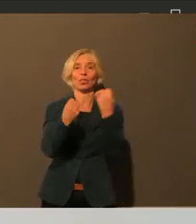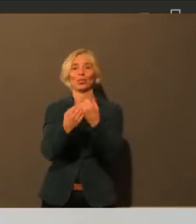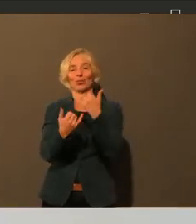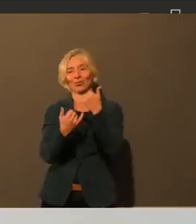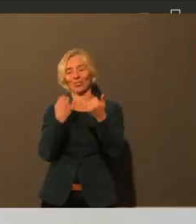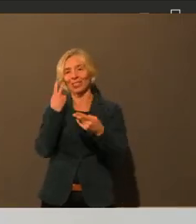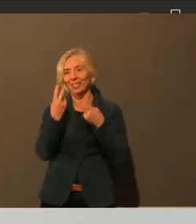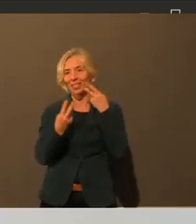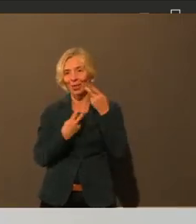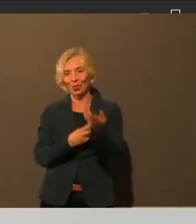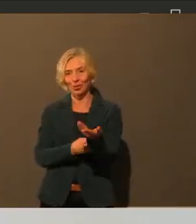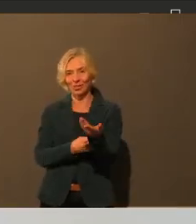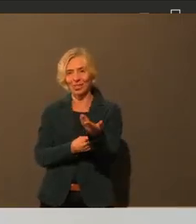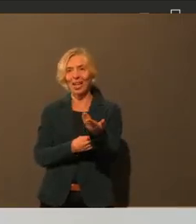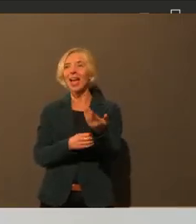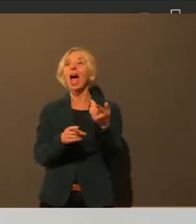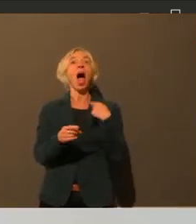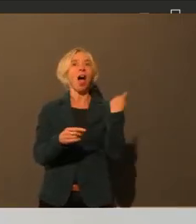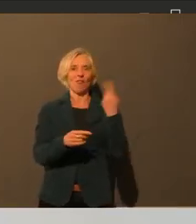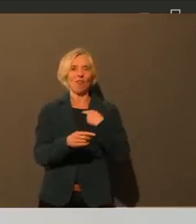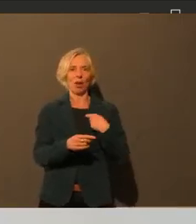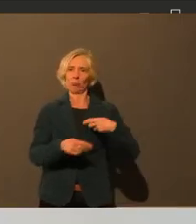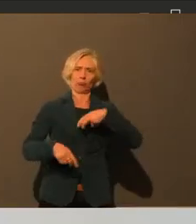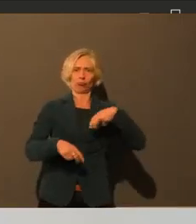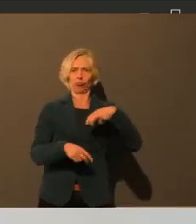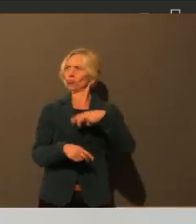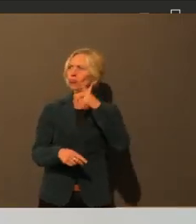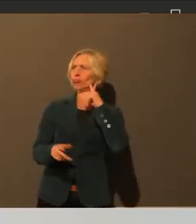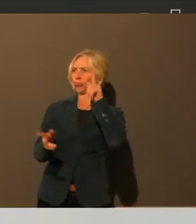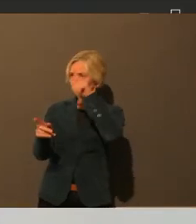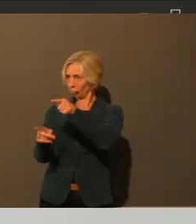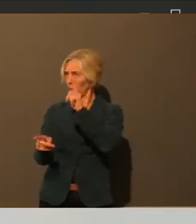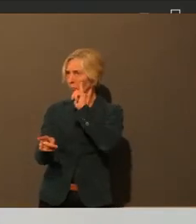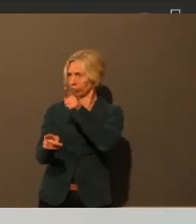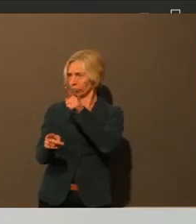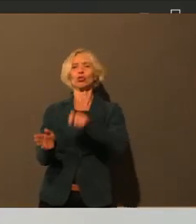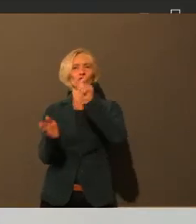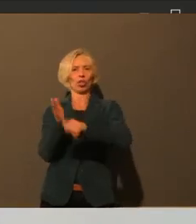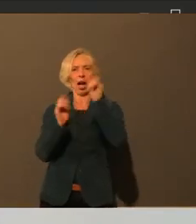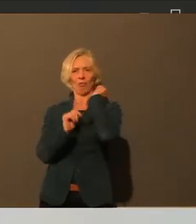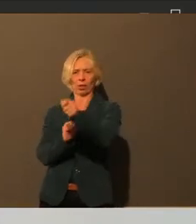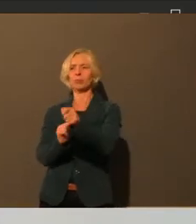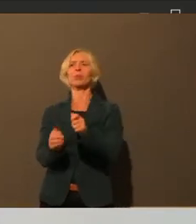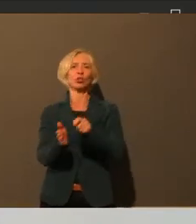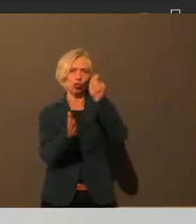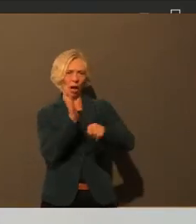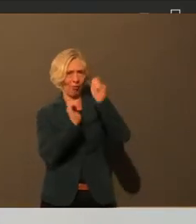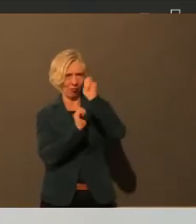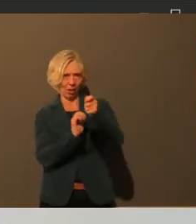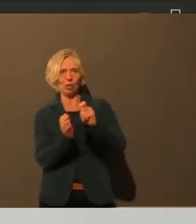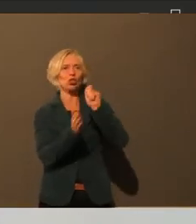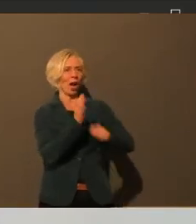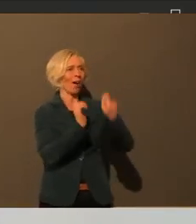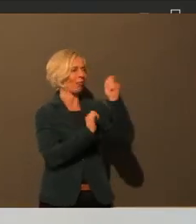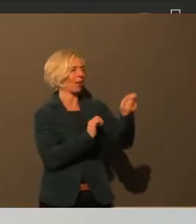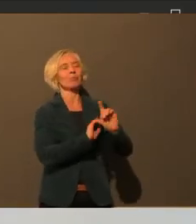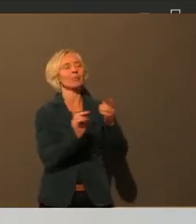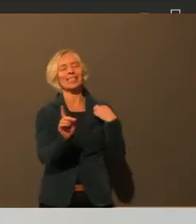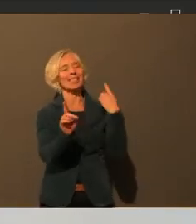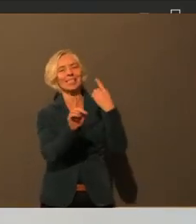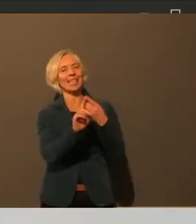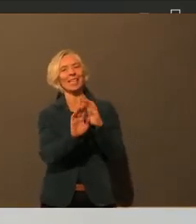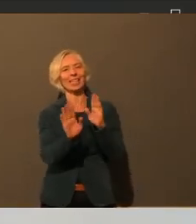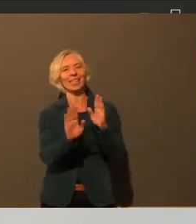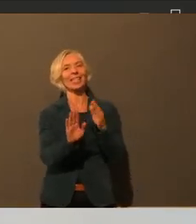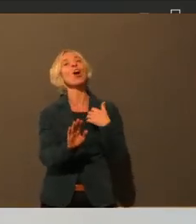Wir gehen nicht durch die Stadt und vergeben Bußgelder des Bußgelds wegen. Diesen Bereich der Sensibilisierung muss man aber auch so deutlich